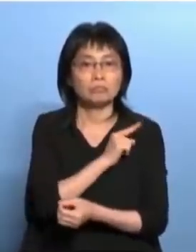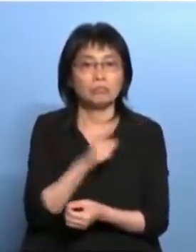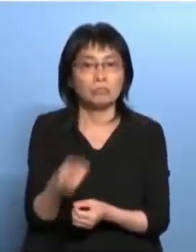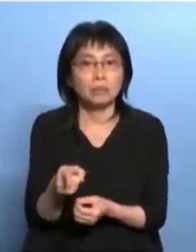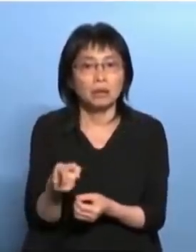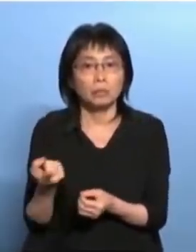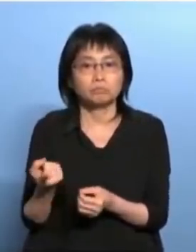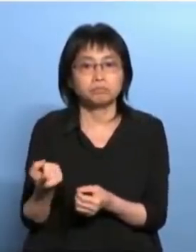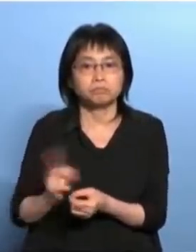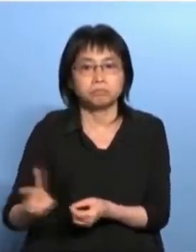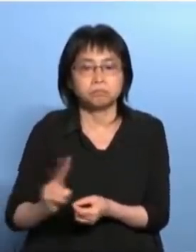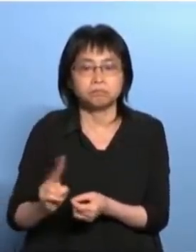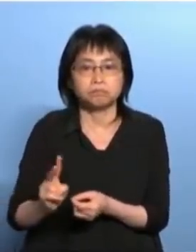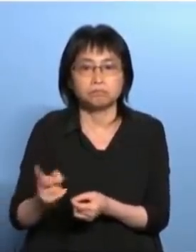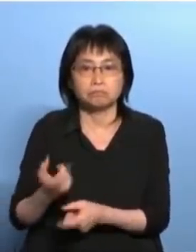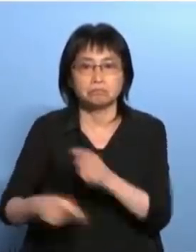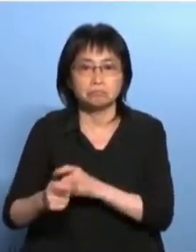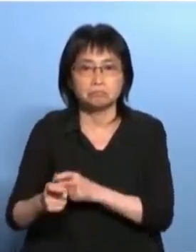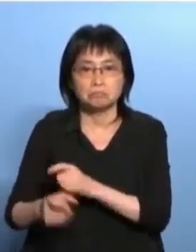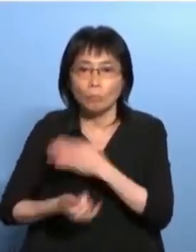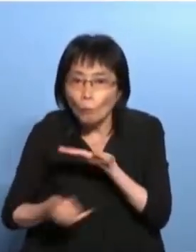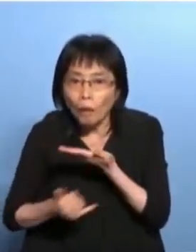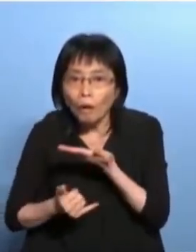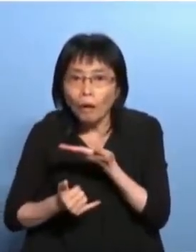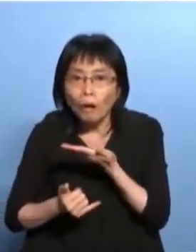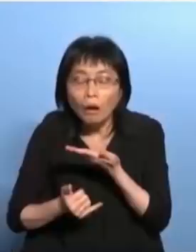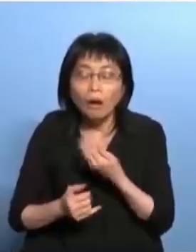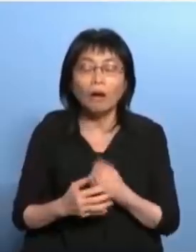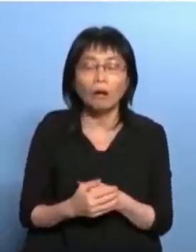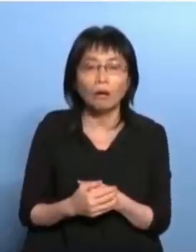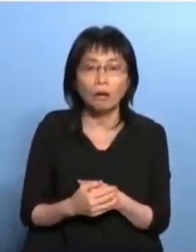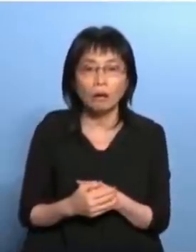那你由上至下怎样反黑原来根本原来最黑是他的